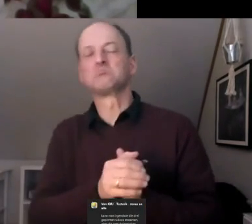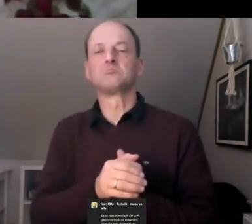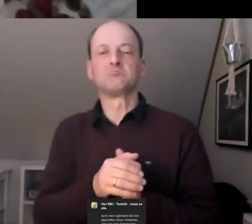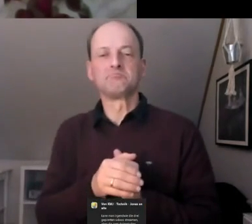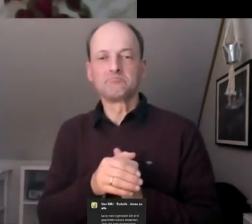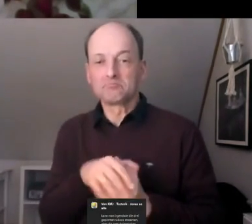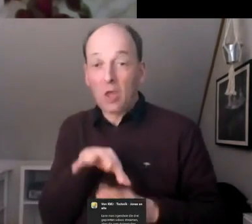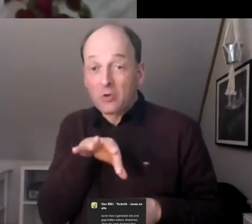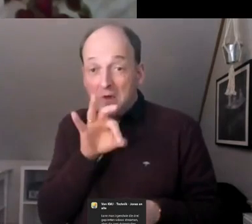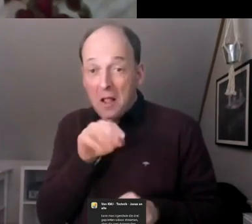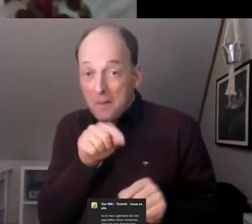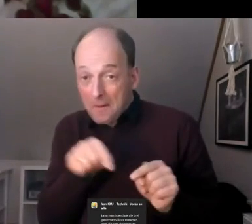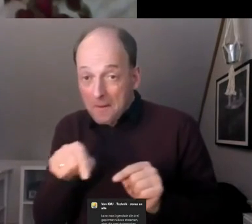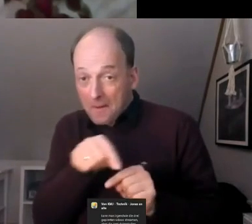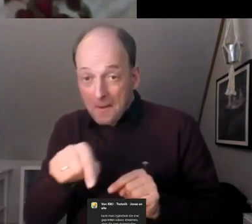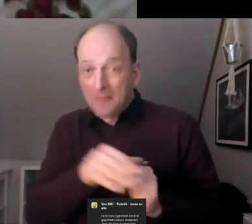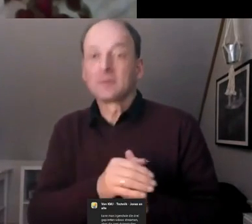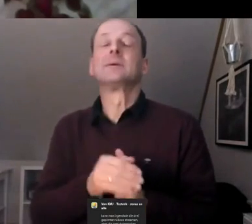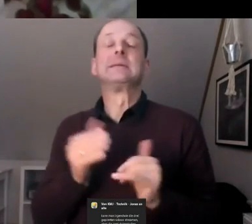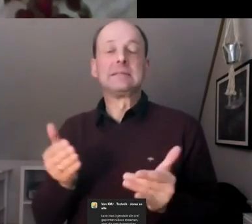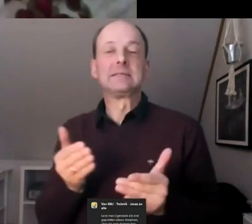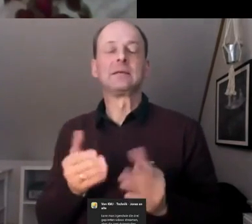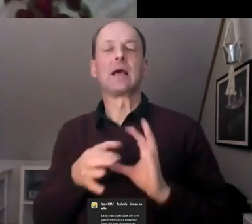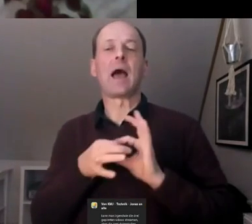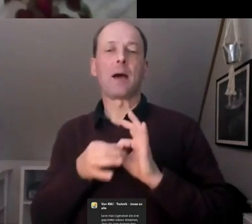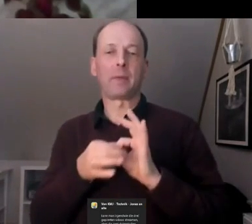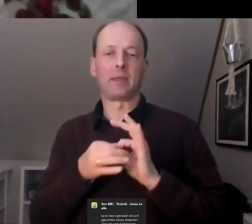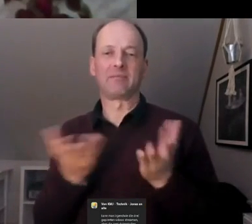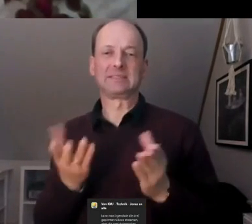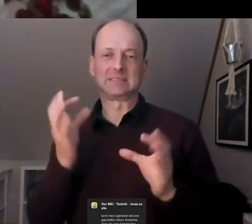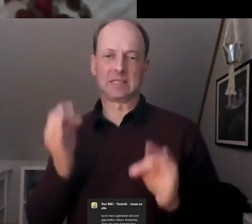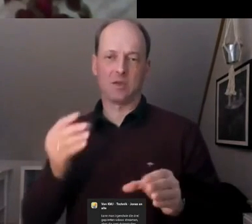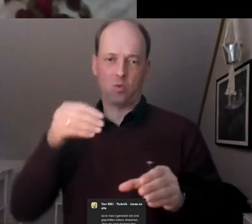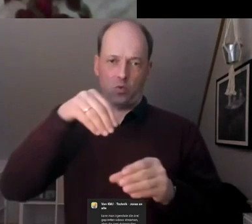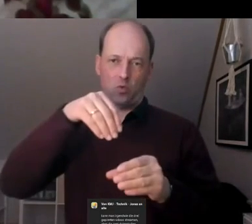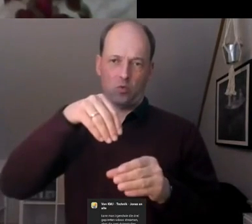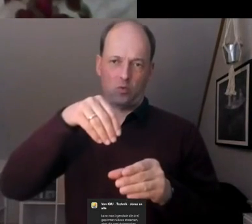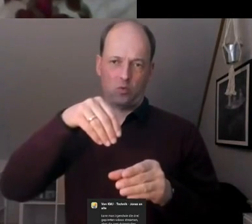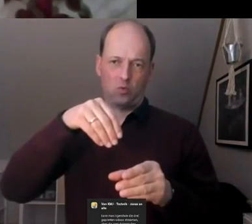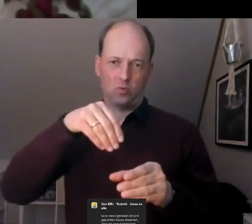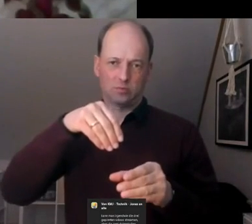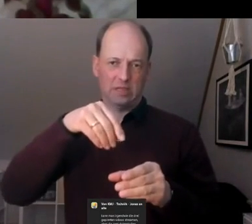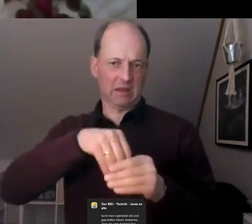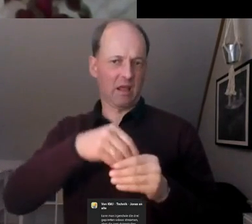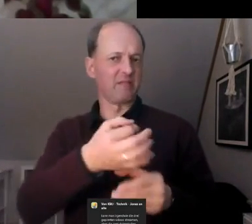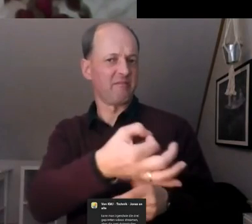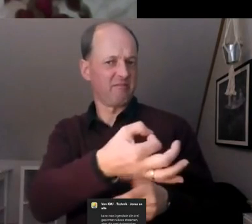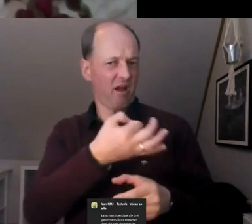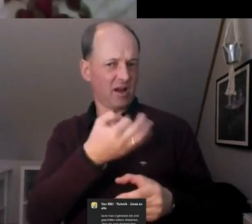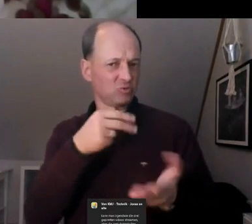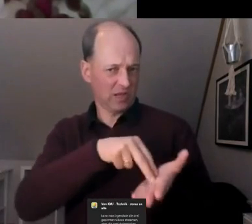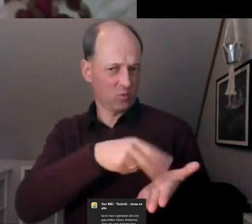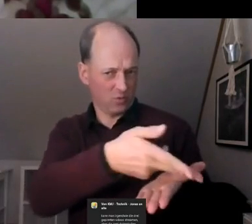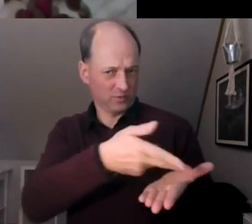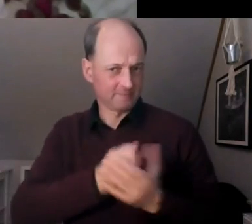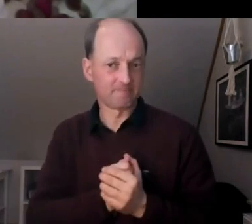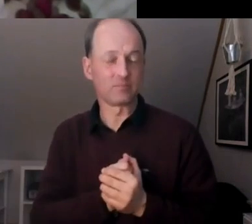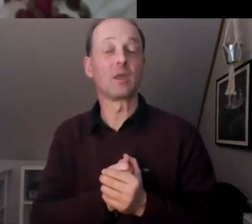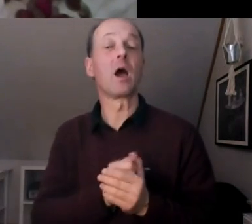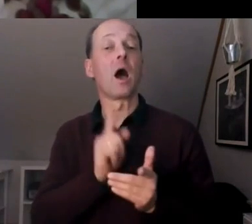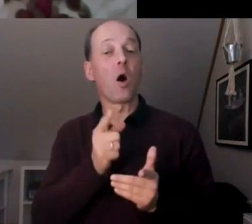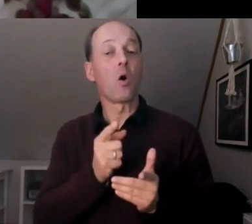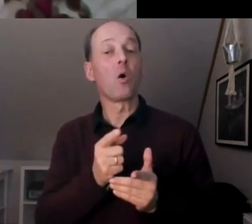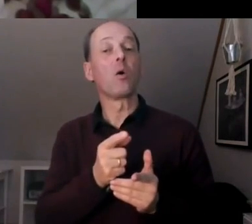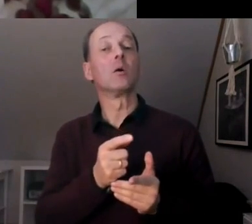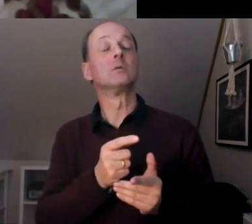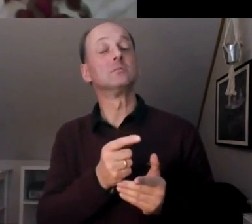dann stark davon abhängig ist, was genau die Fragestellung ist und auch wie viele Empfehlungen